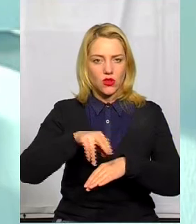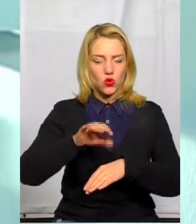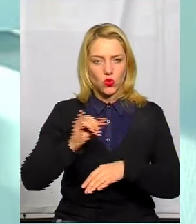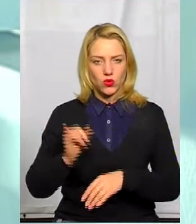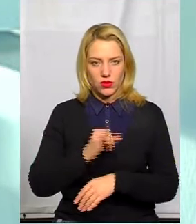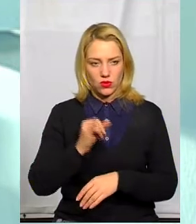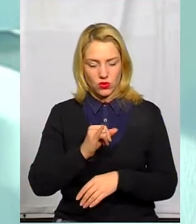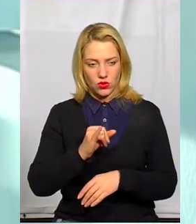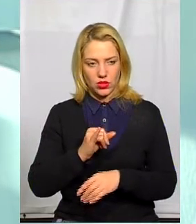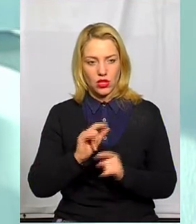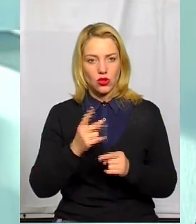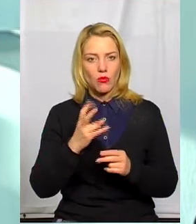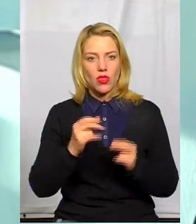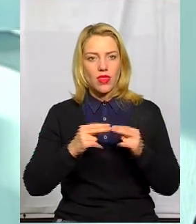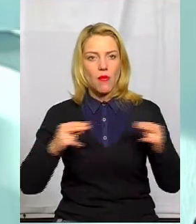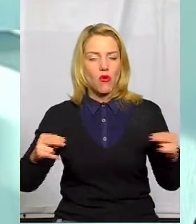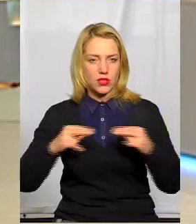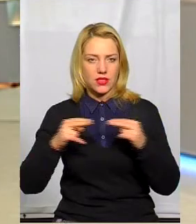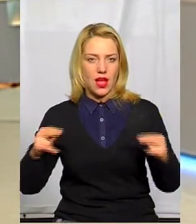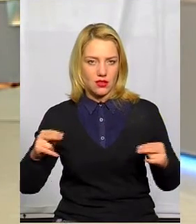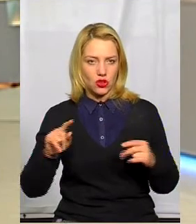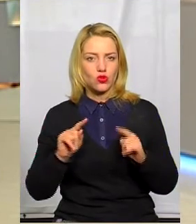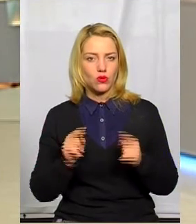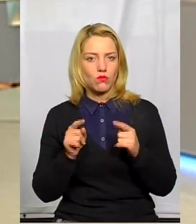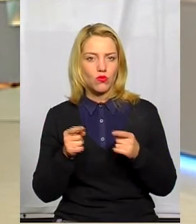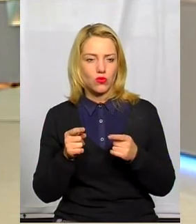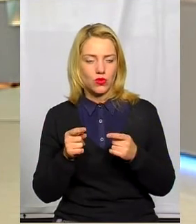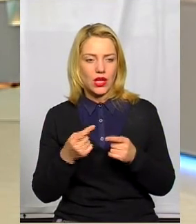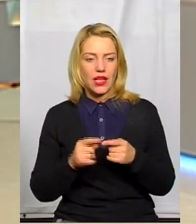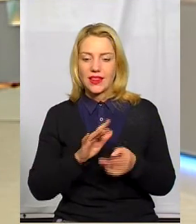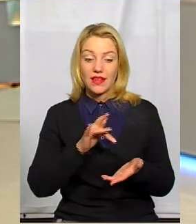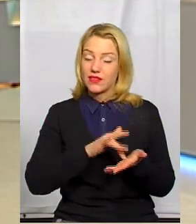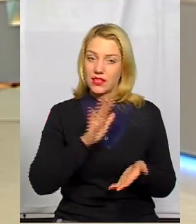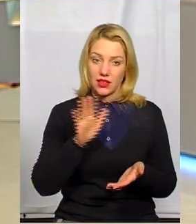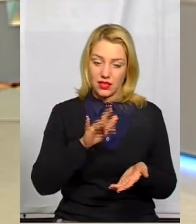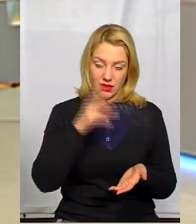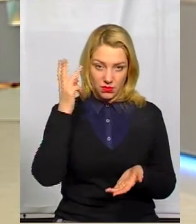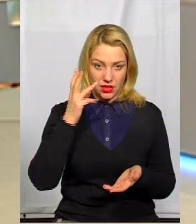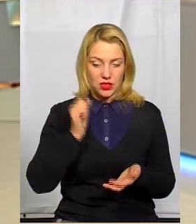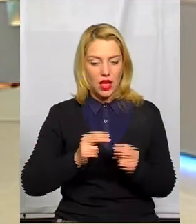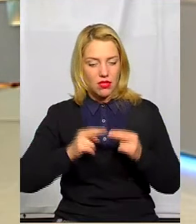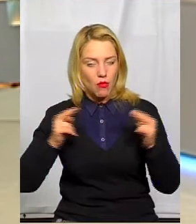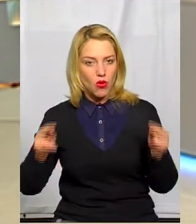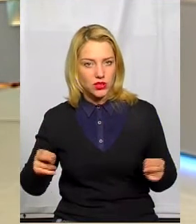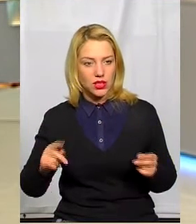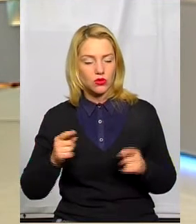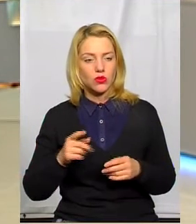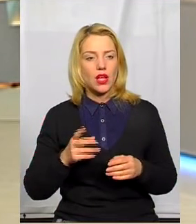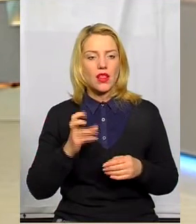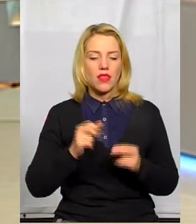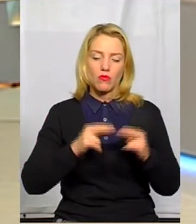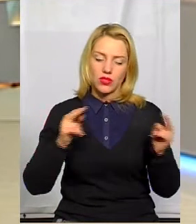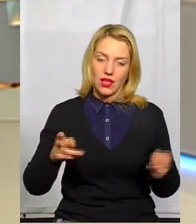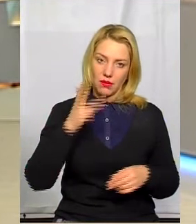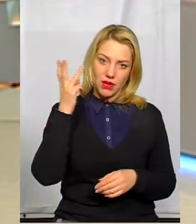дотуркнутися, чому ми на мостах робимо ці акції. Не в центрі Хмельницького, а на мостах, правильно? На мостах Хмельницької Тернопільської